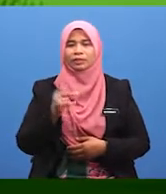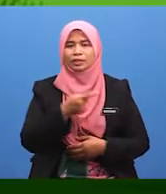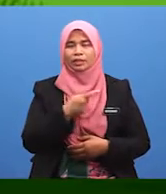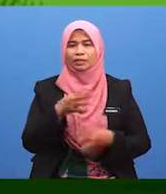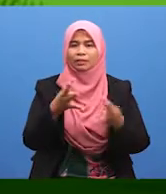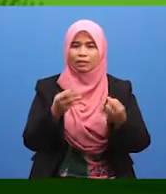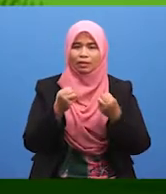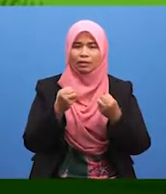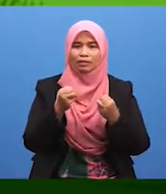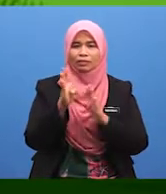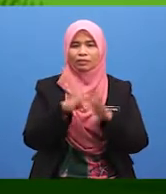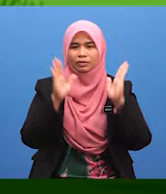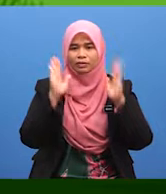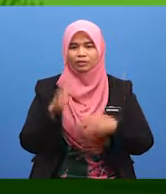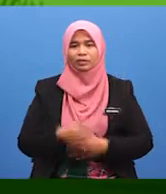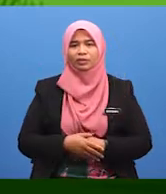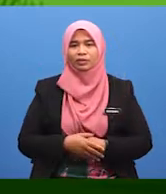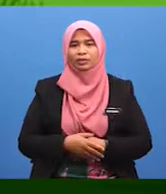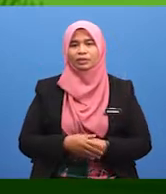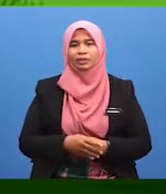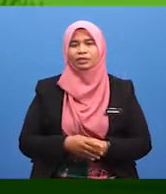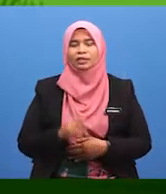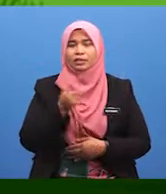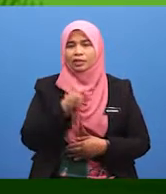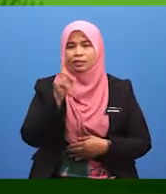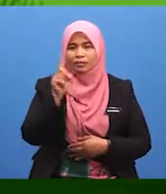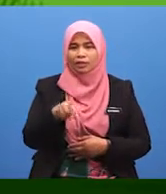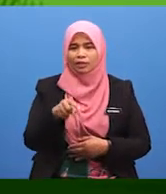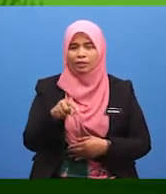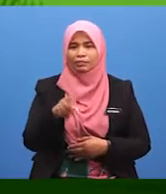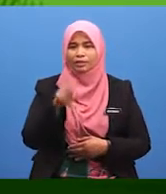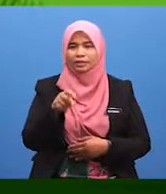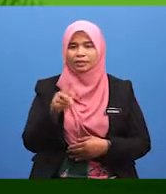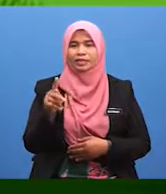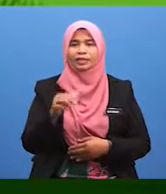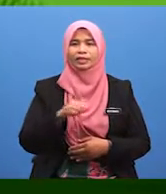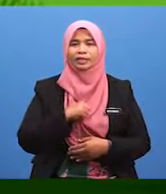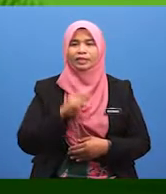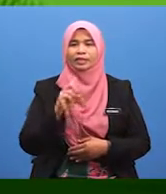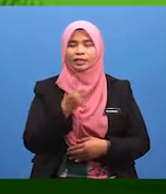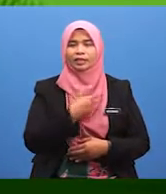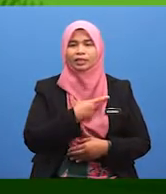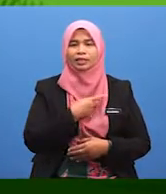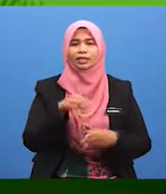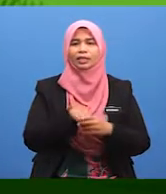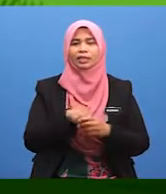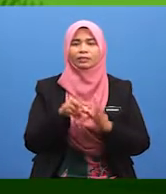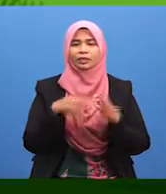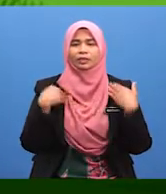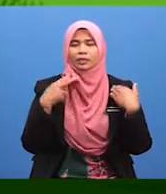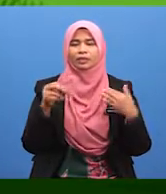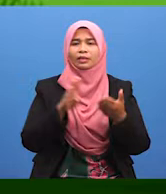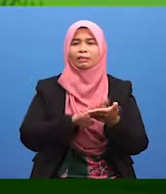sebelum kita hendak bersolat, kita perlu memastikan diri kita dalam